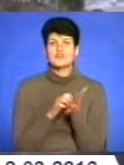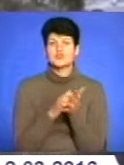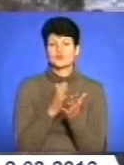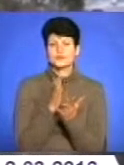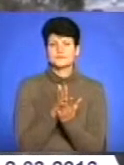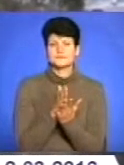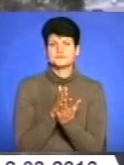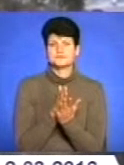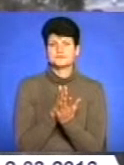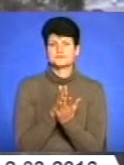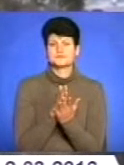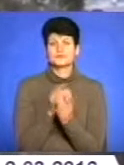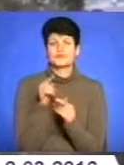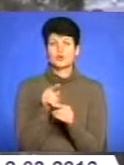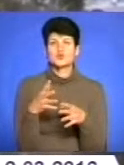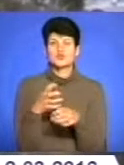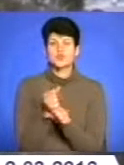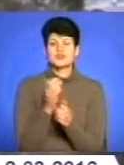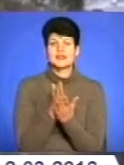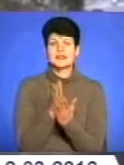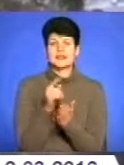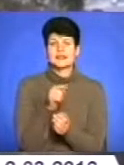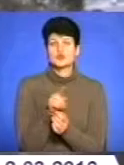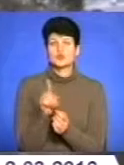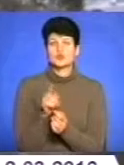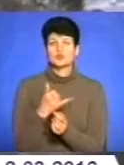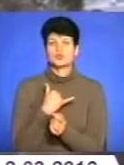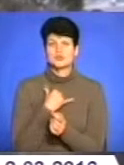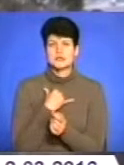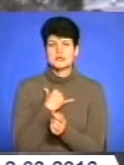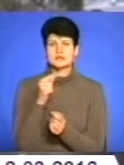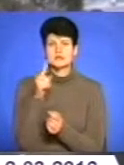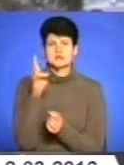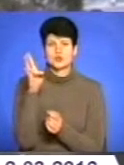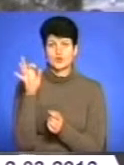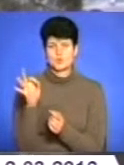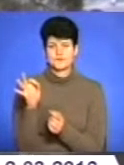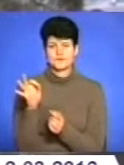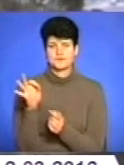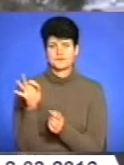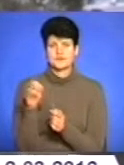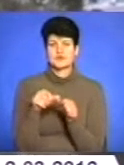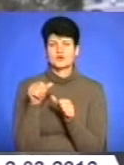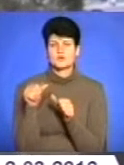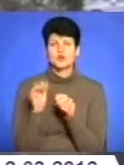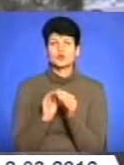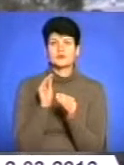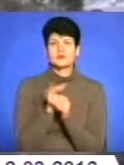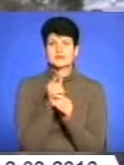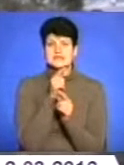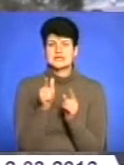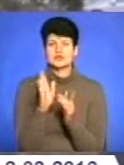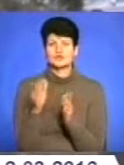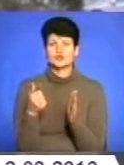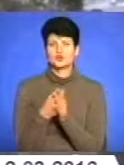Причиною такого скорочення є те, що в нас зовнішнє незалежне оцінювання, зокрема додаткова сесія, триватиме